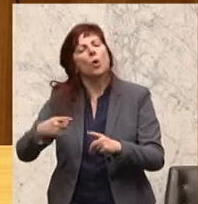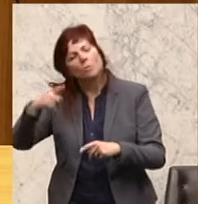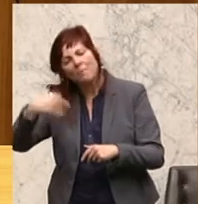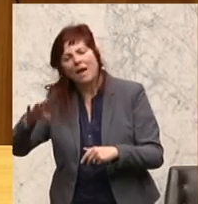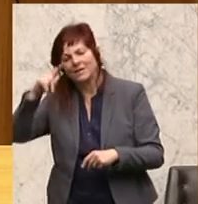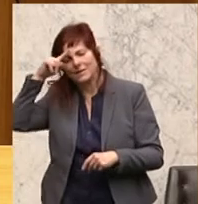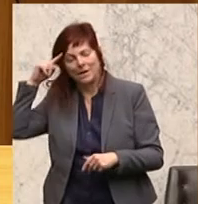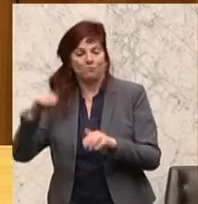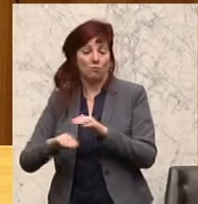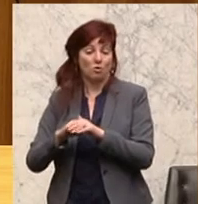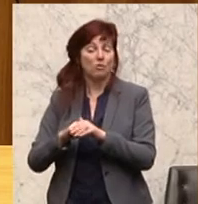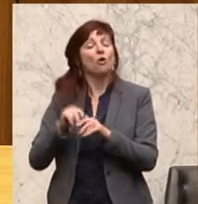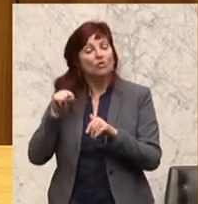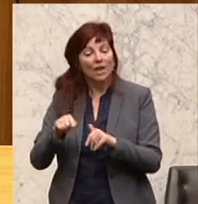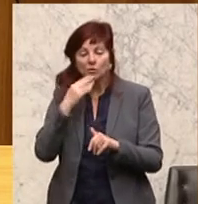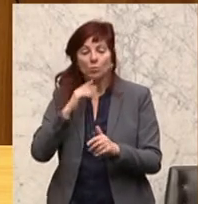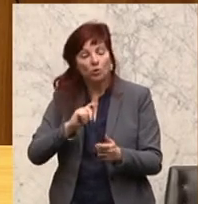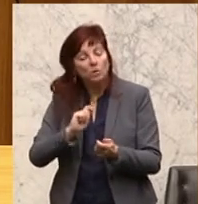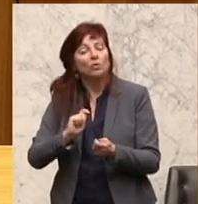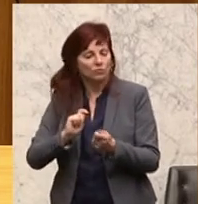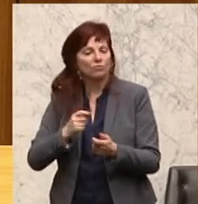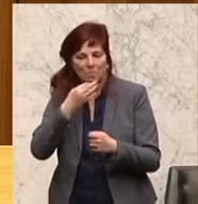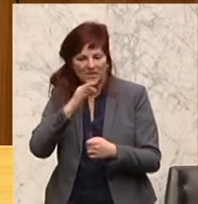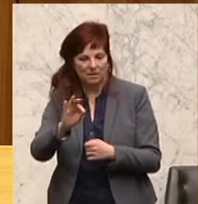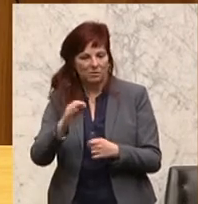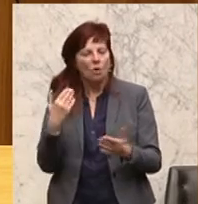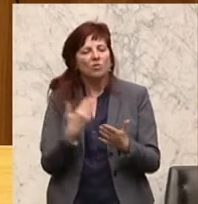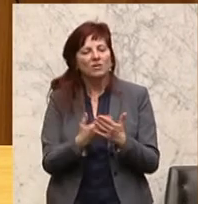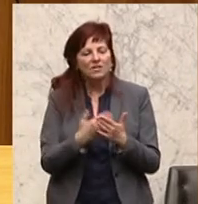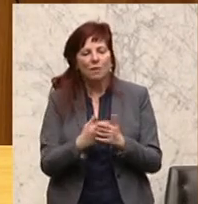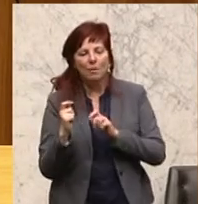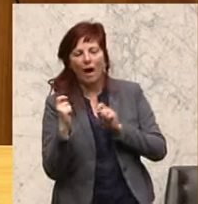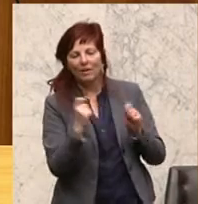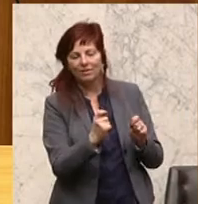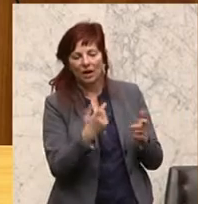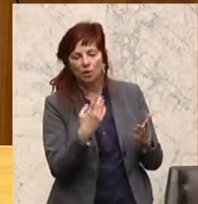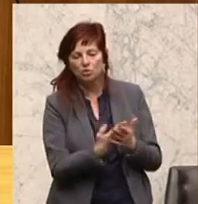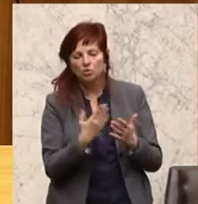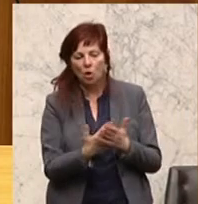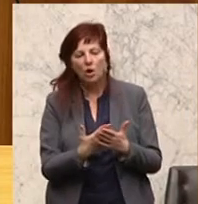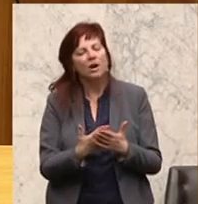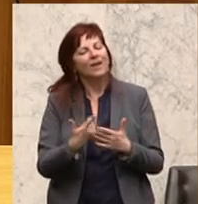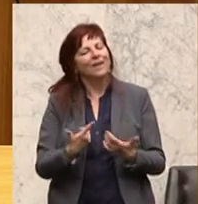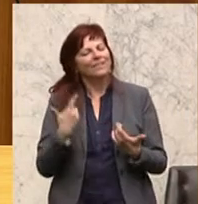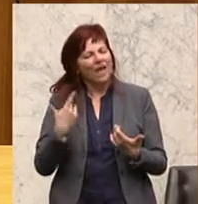in diesem sollten die Gesamtberichte erstellt und die gewonnenen Daten, anonymisiert natürlich, für